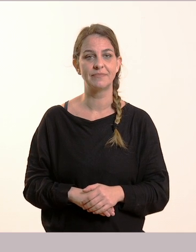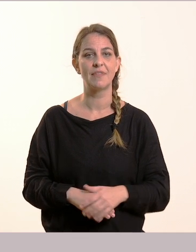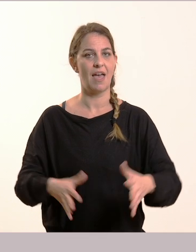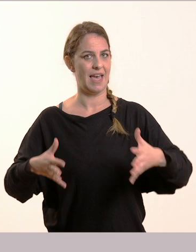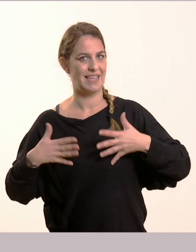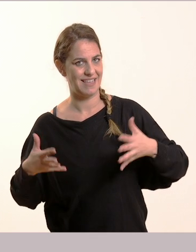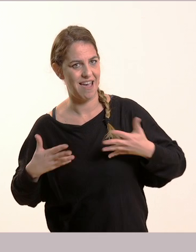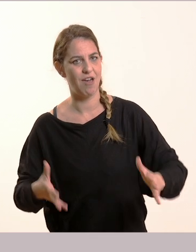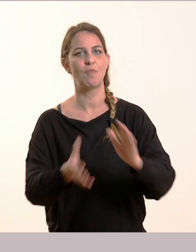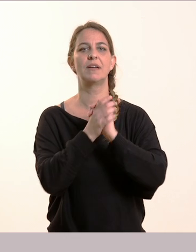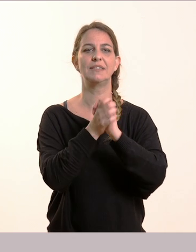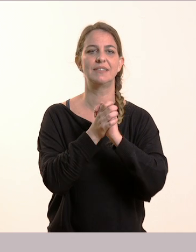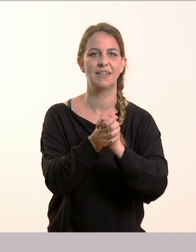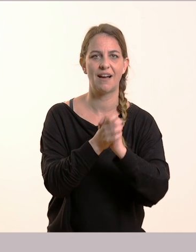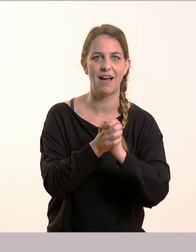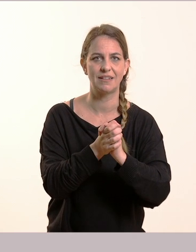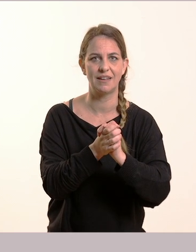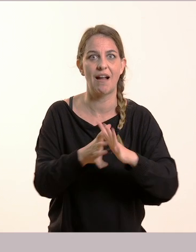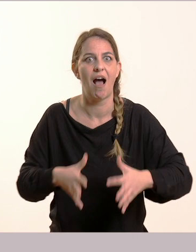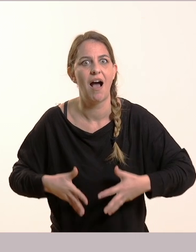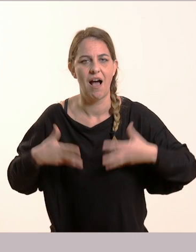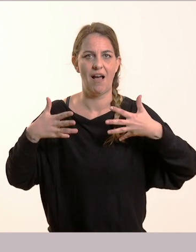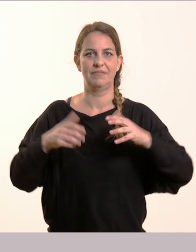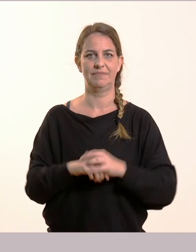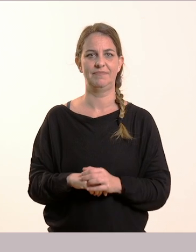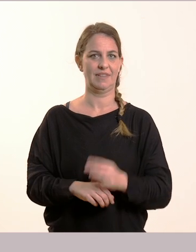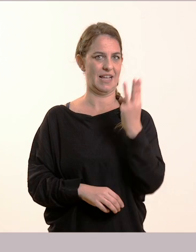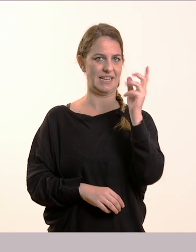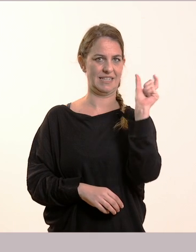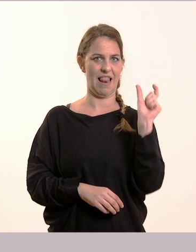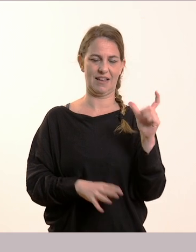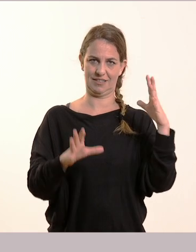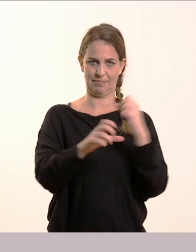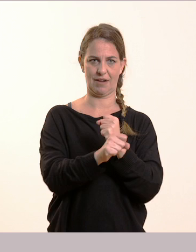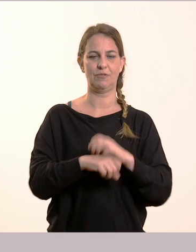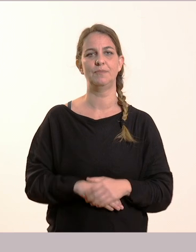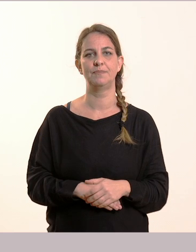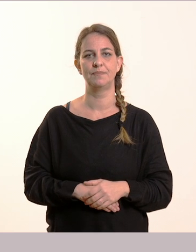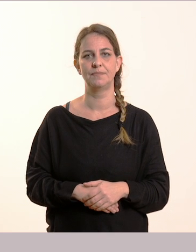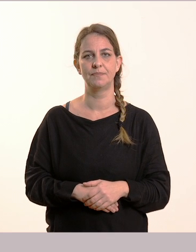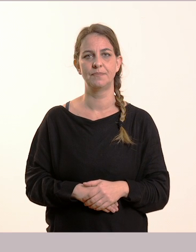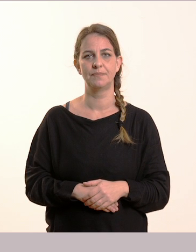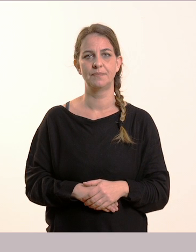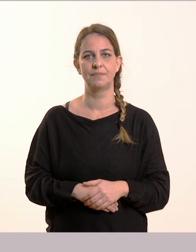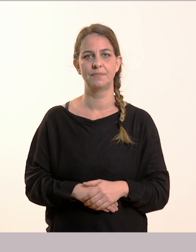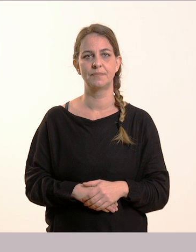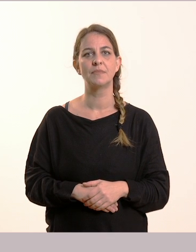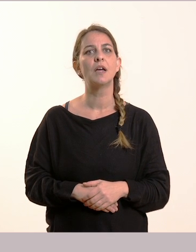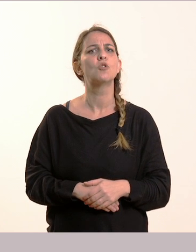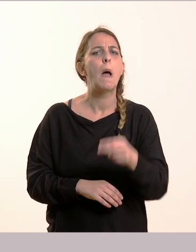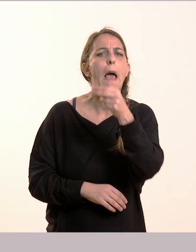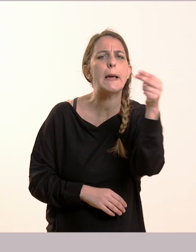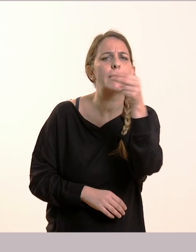Χαίρομαι! Συγχαρητήρια! Καταχαρούμενος! Μπράβο! Τρεις λεξούλες! Πάρα πολύ καλά! Για να μου πείτε και εκφρασούλες τώρα!